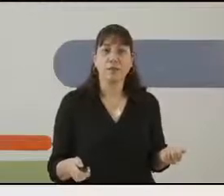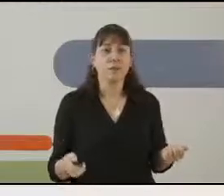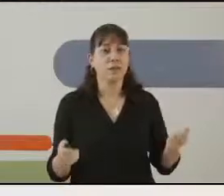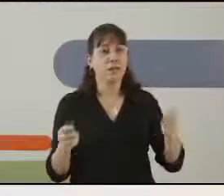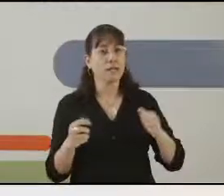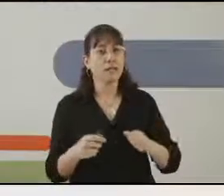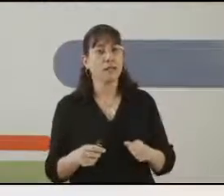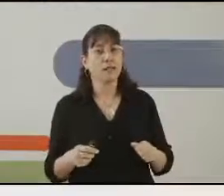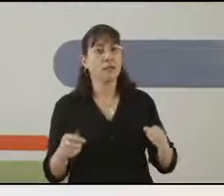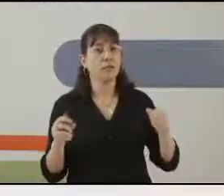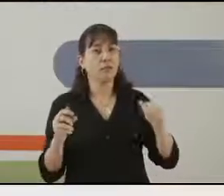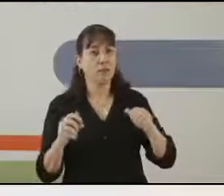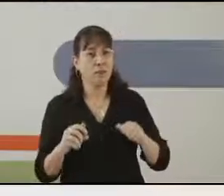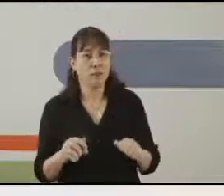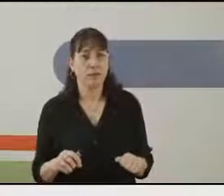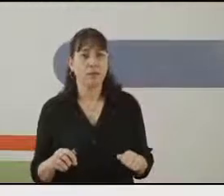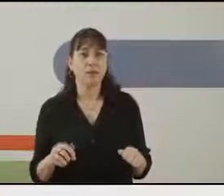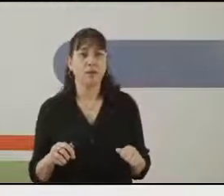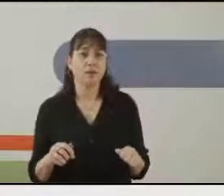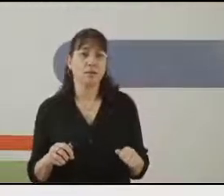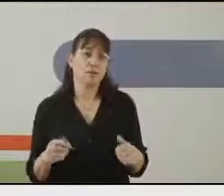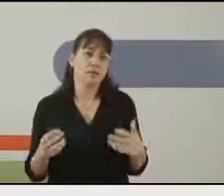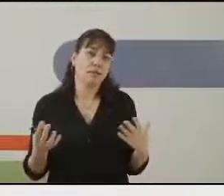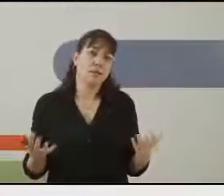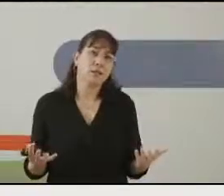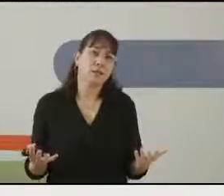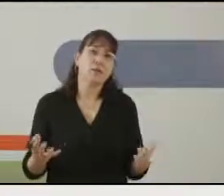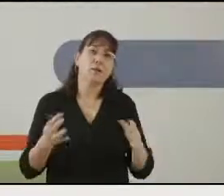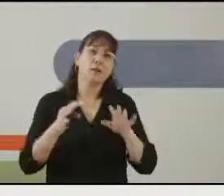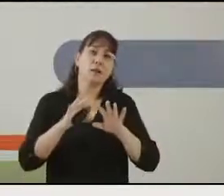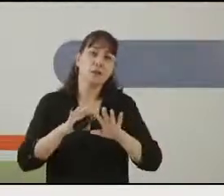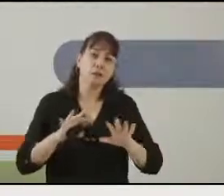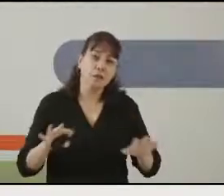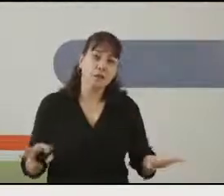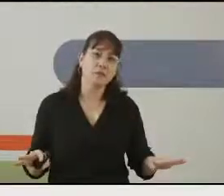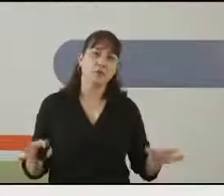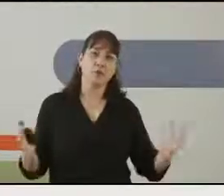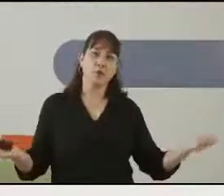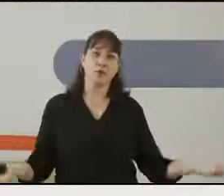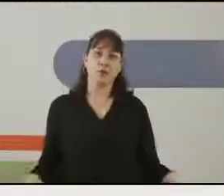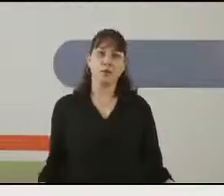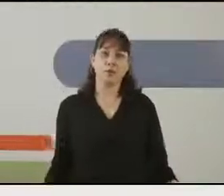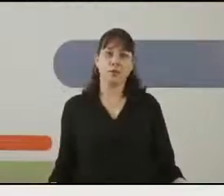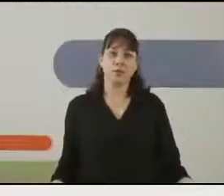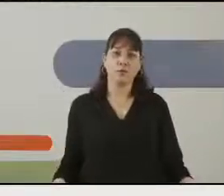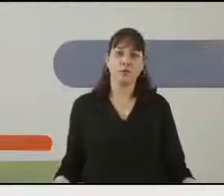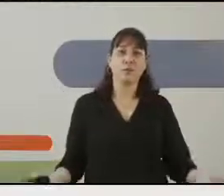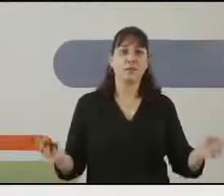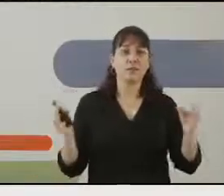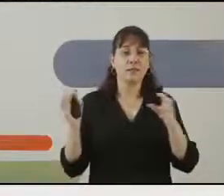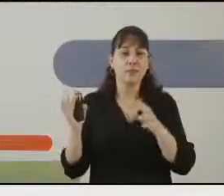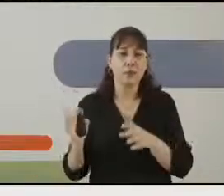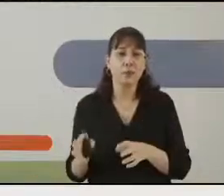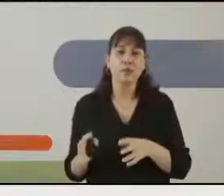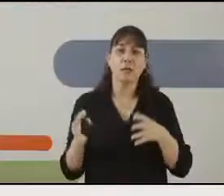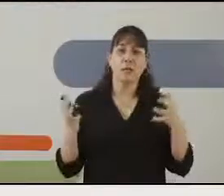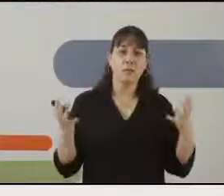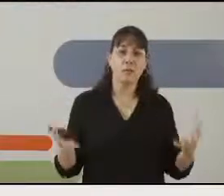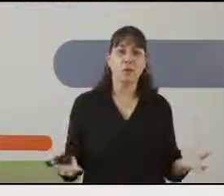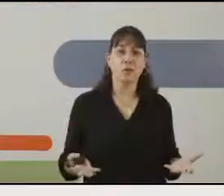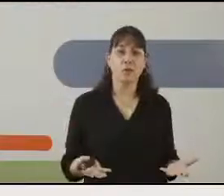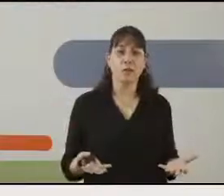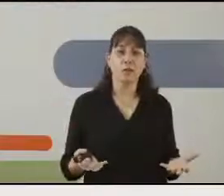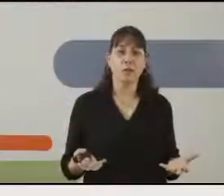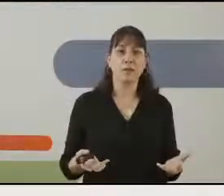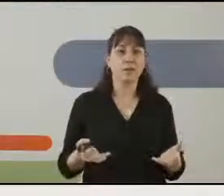ואז אנחנו באים הביתה וצריכים להפריד את כל מה שקנינו לסדר אותם